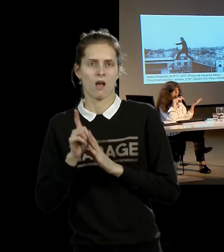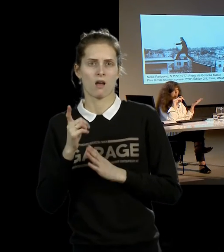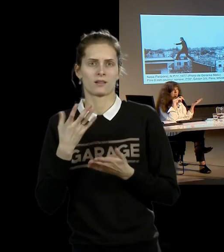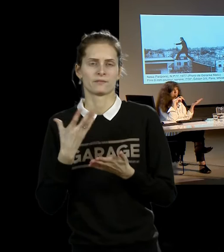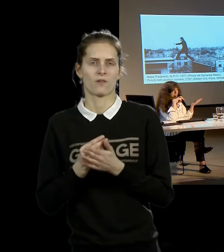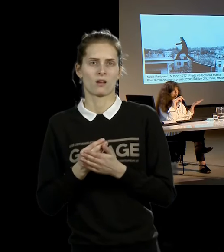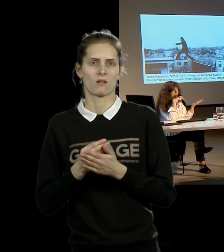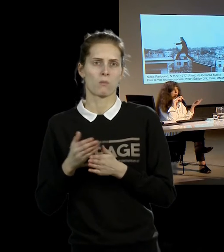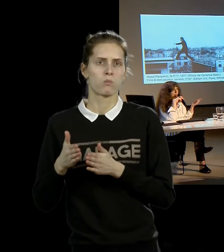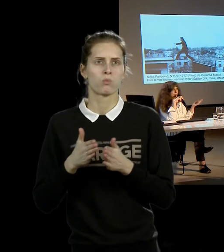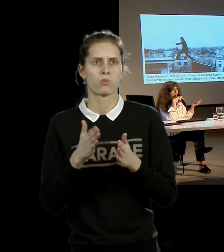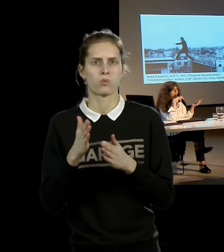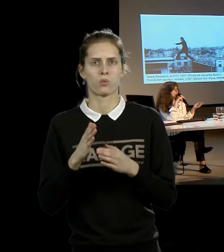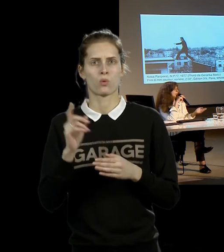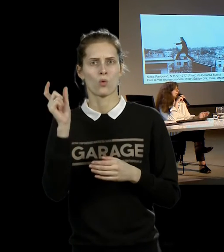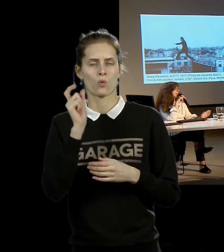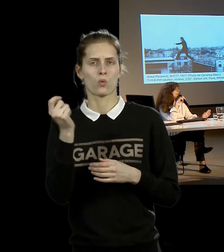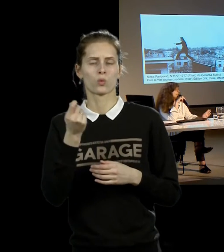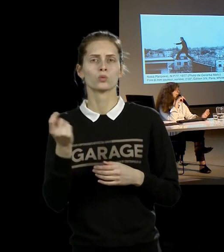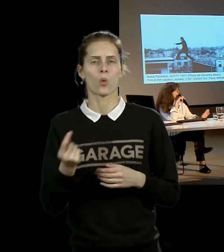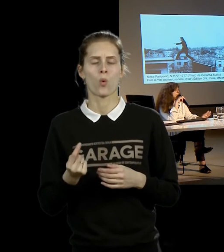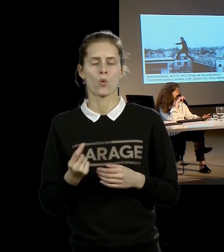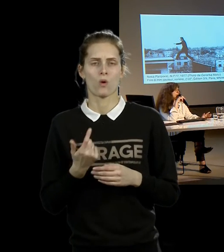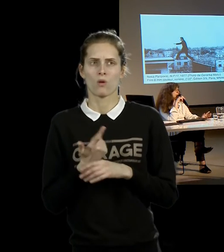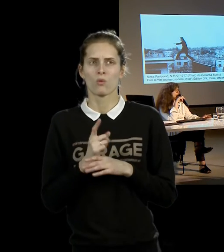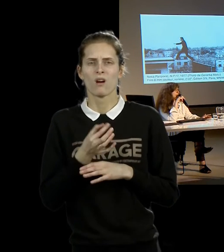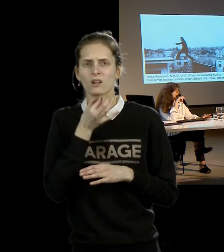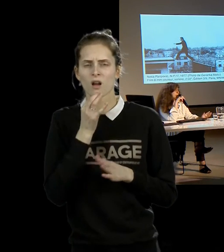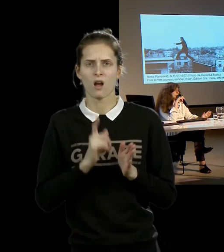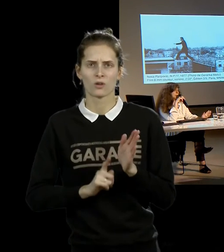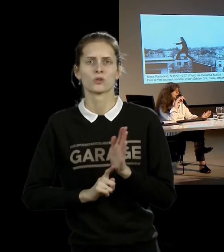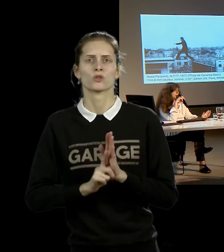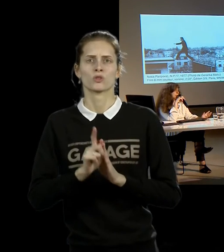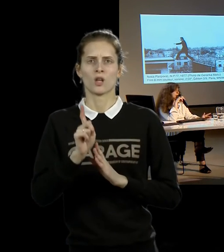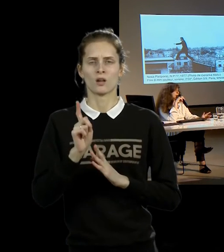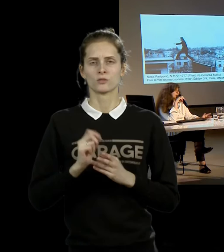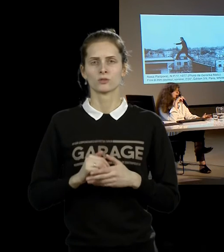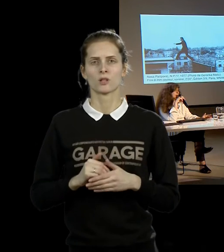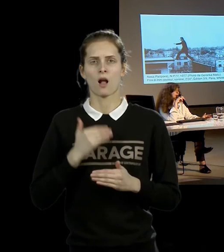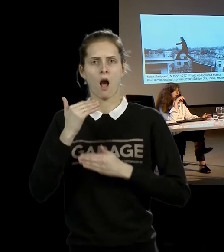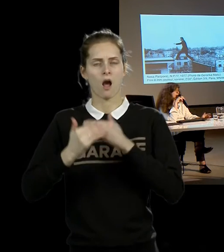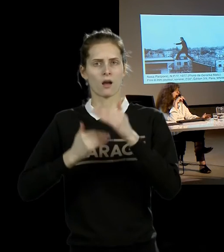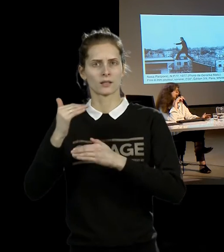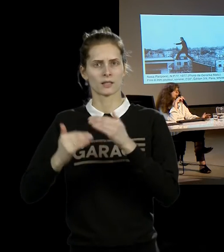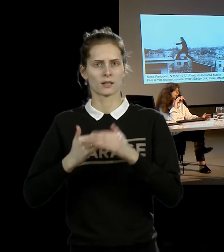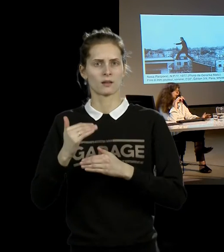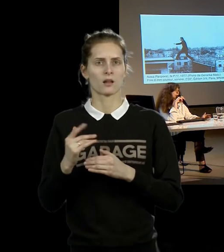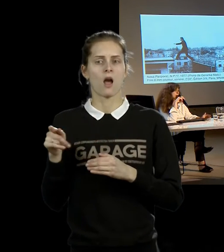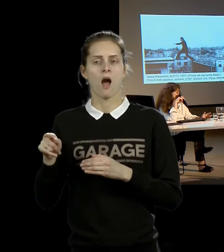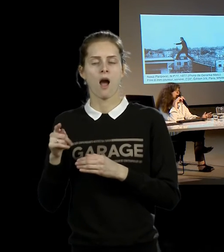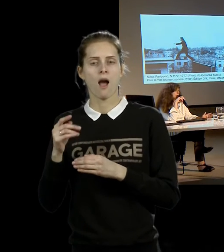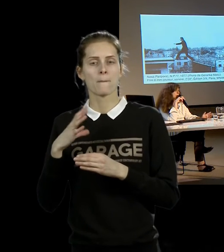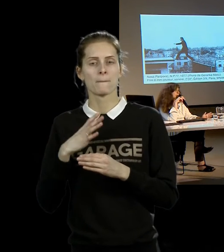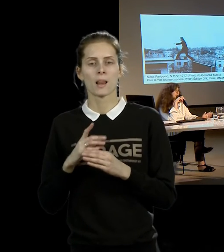девушкой, молодой художницей, при этом существовала в контексте югославского,